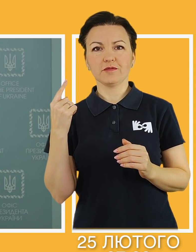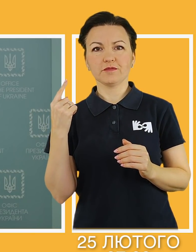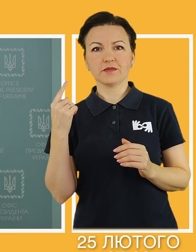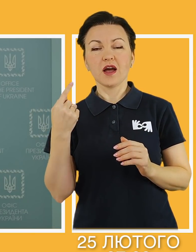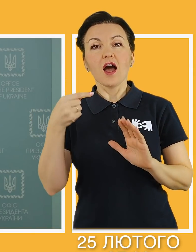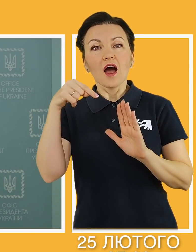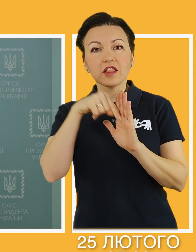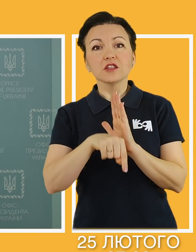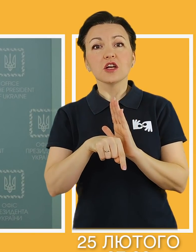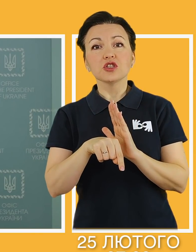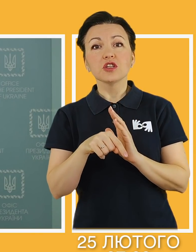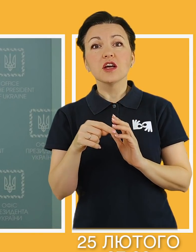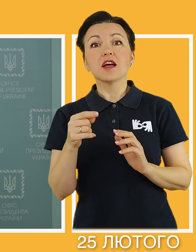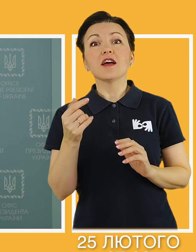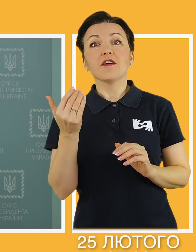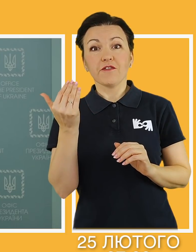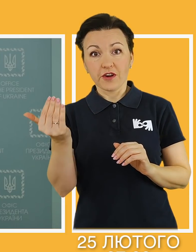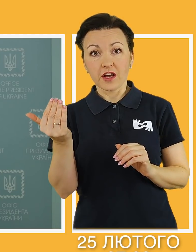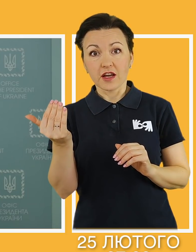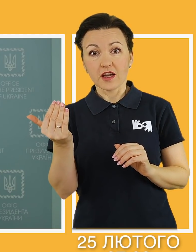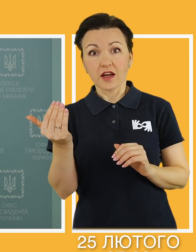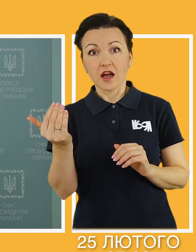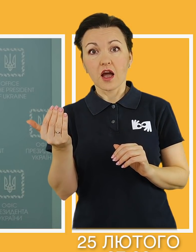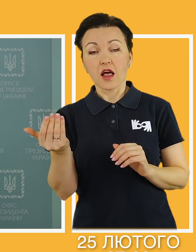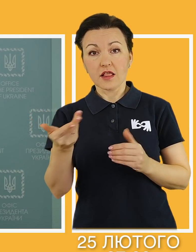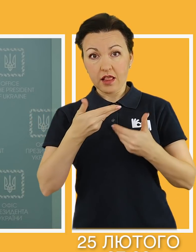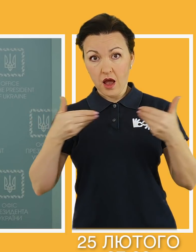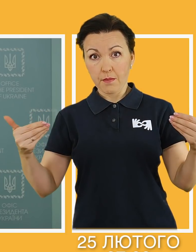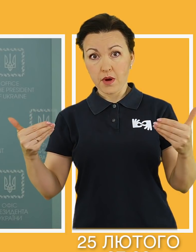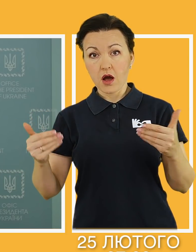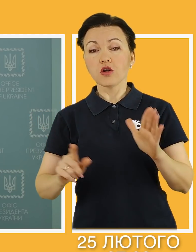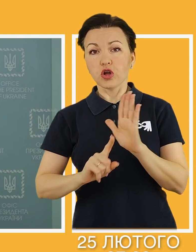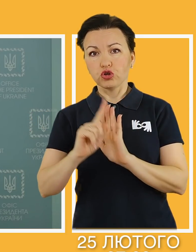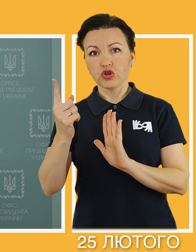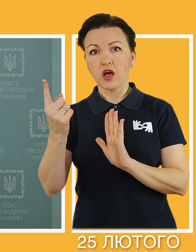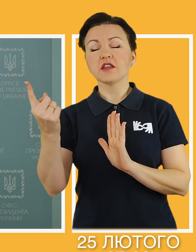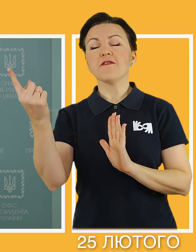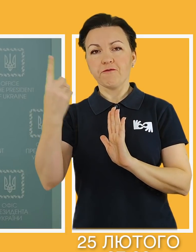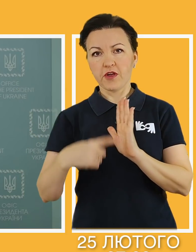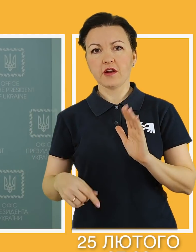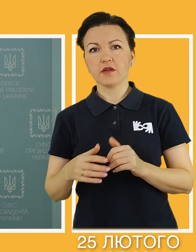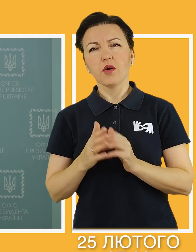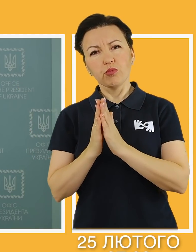Це значить, що ви нам починаєте вірити.